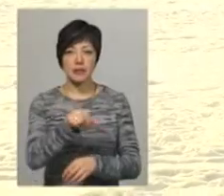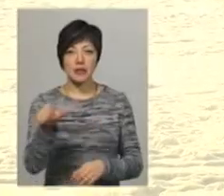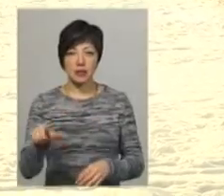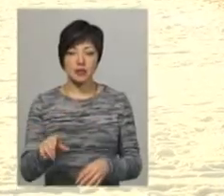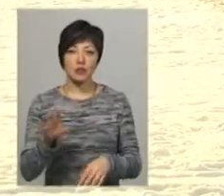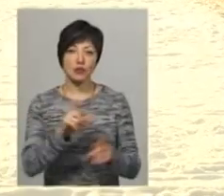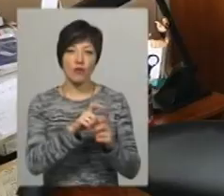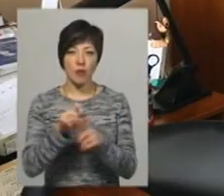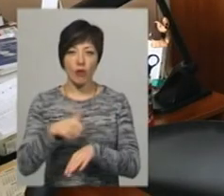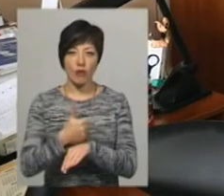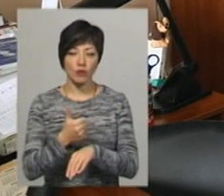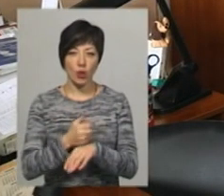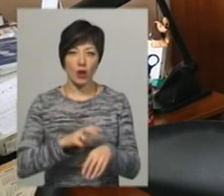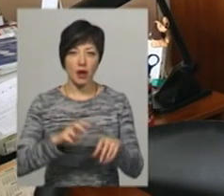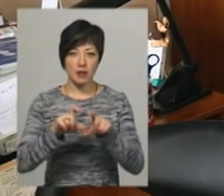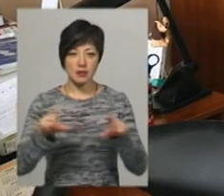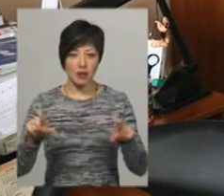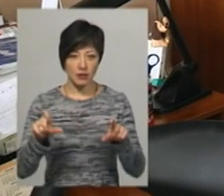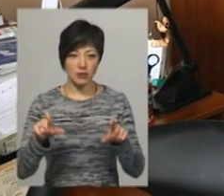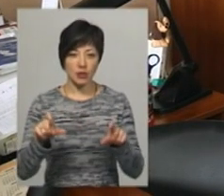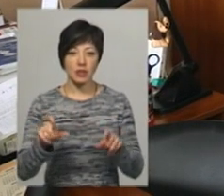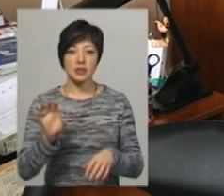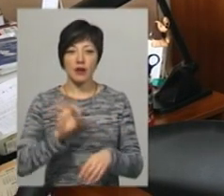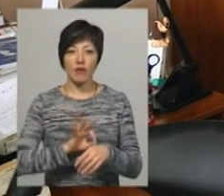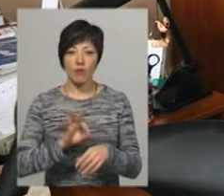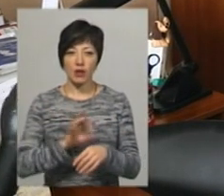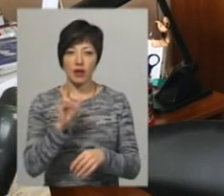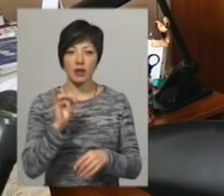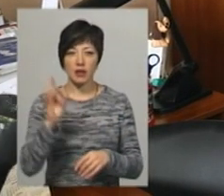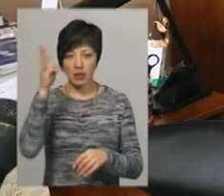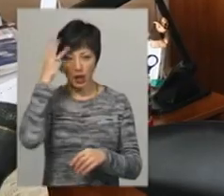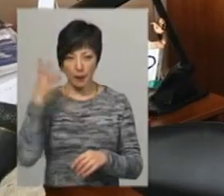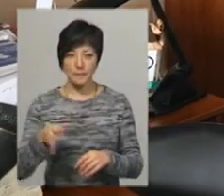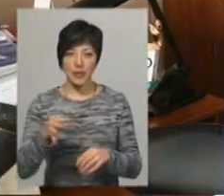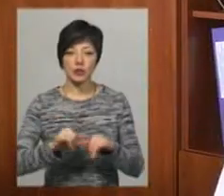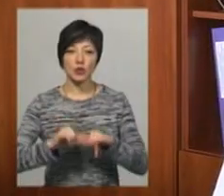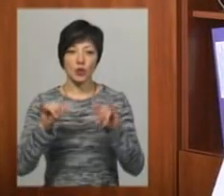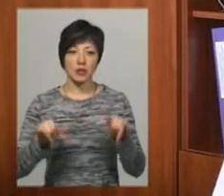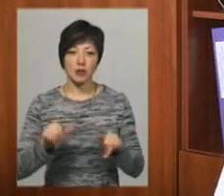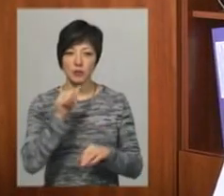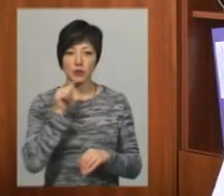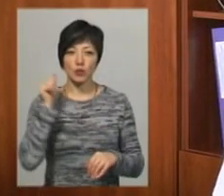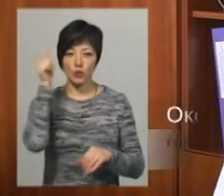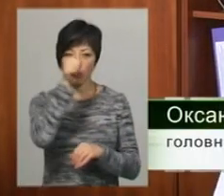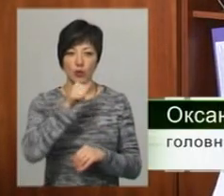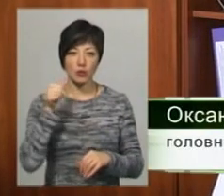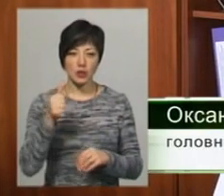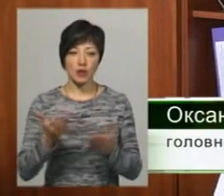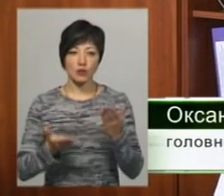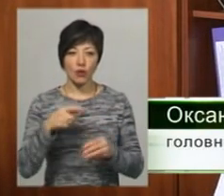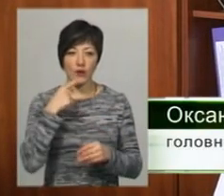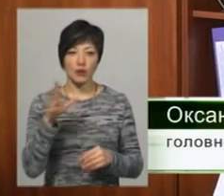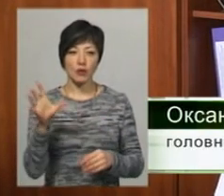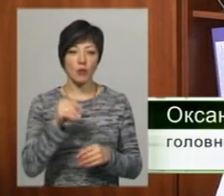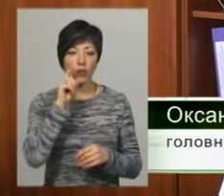За словами головного лікаря медзакладу Оксани Підубної, захворюваність на КІР на Хмельницьчині зростає. В минулому році, якщо говорити по